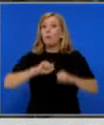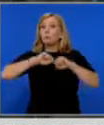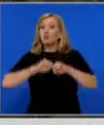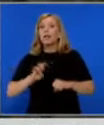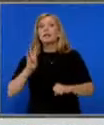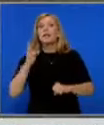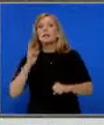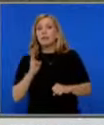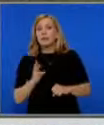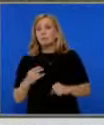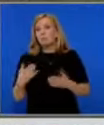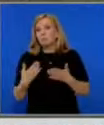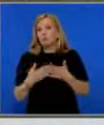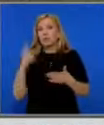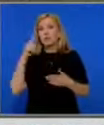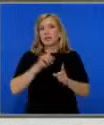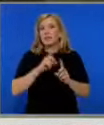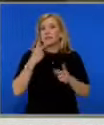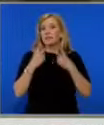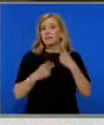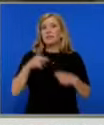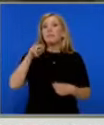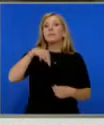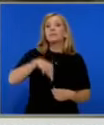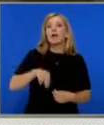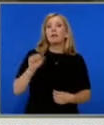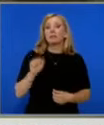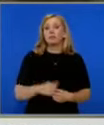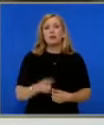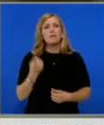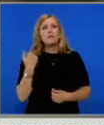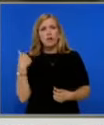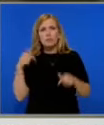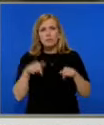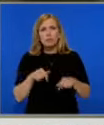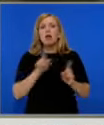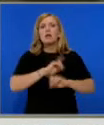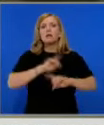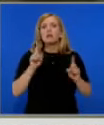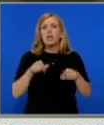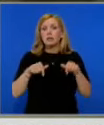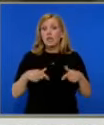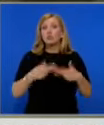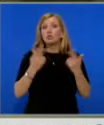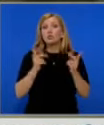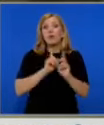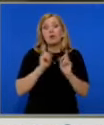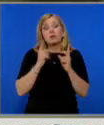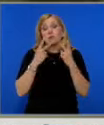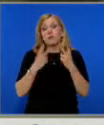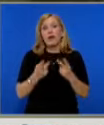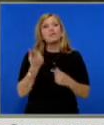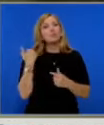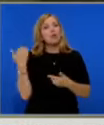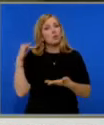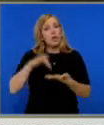твърдят, че в последните дни не са виждали Паскал Апостолов. Днес сутринта го няма. Вчера беше ли